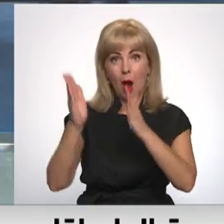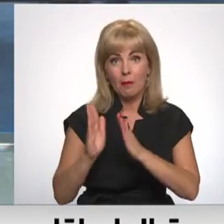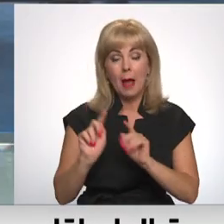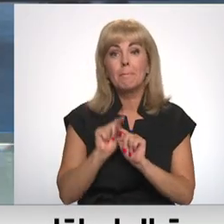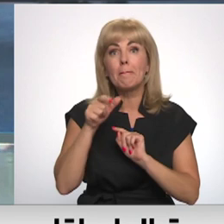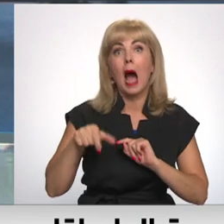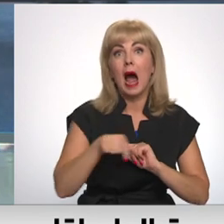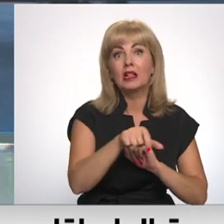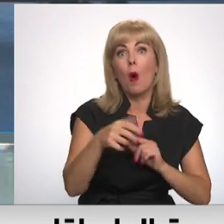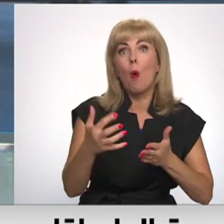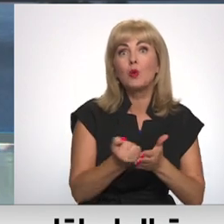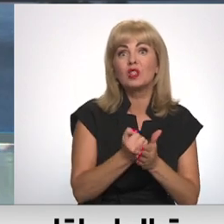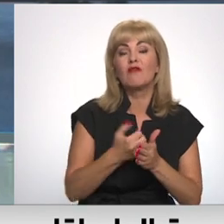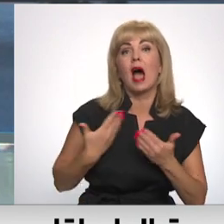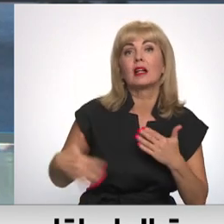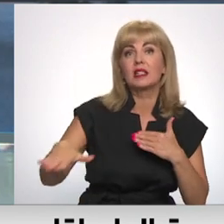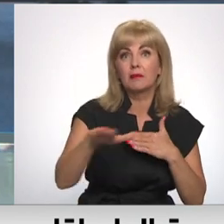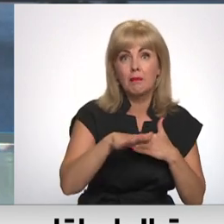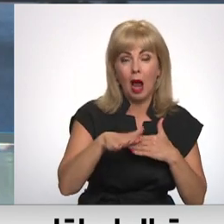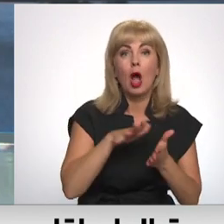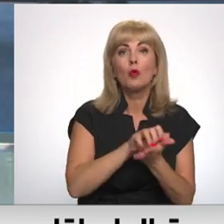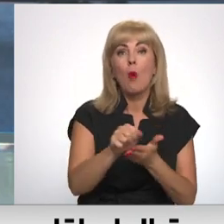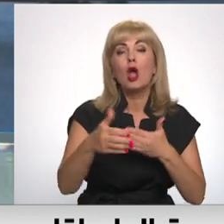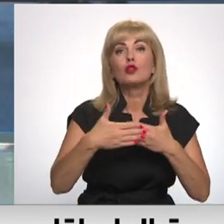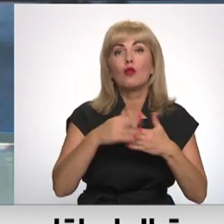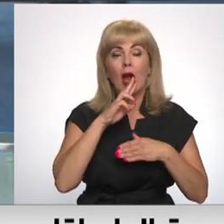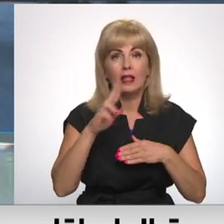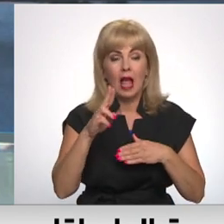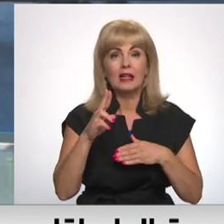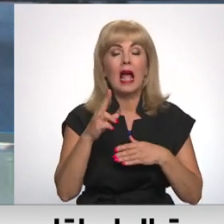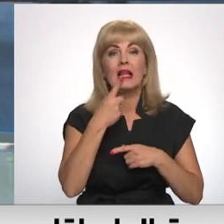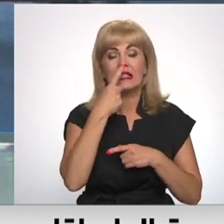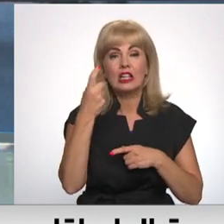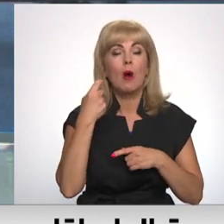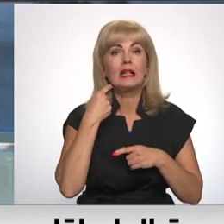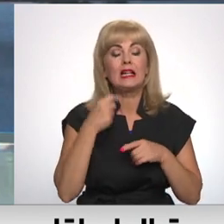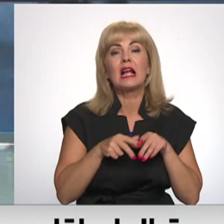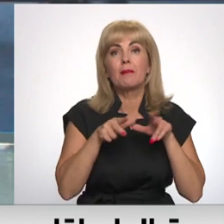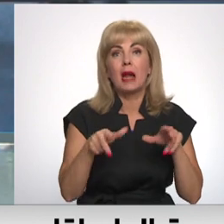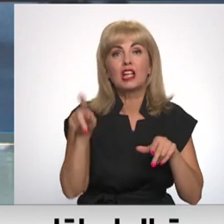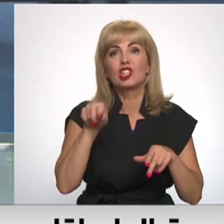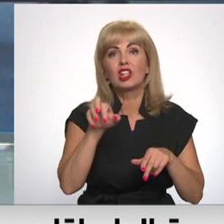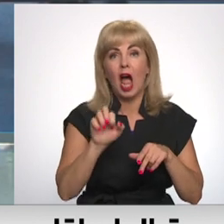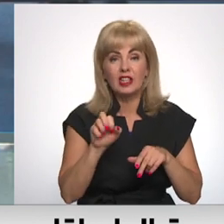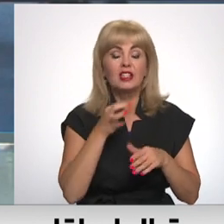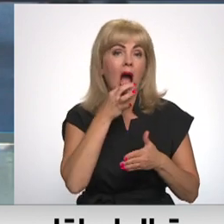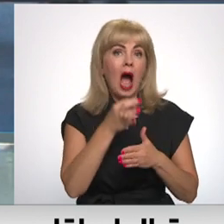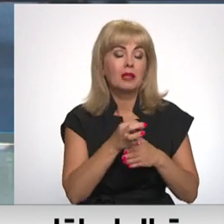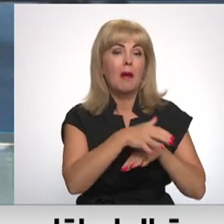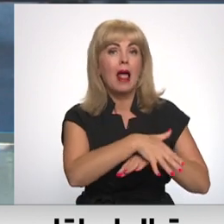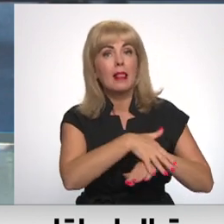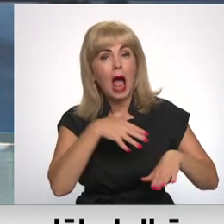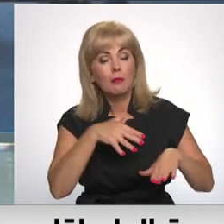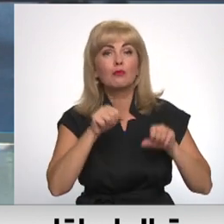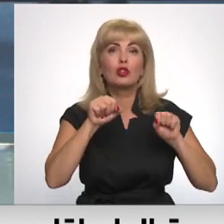uzvaras parkā sāks nojaukt tuvāko nedēļu laikām. Par to informē Rīgas mērs Mārtiņš staķis. Atbilstīgi sājums lēmam, totalitārus